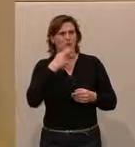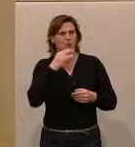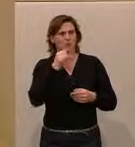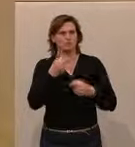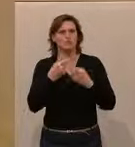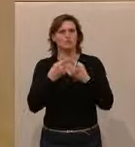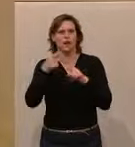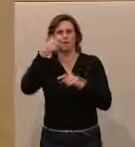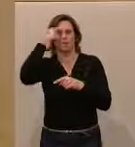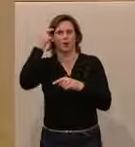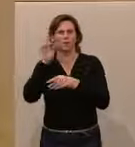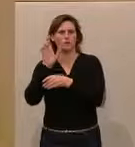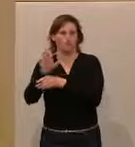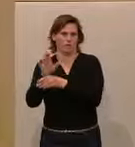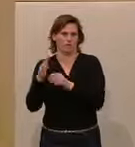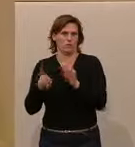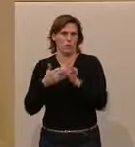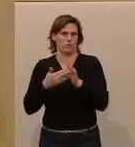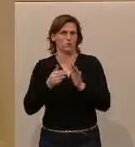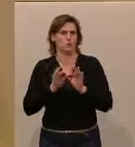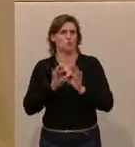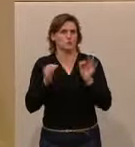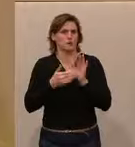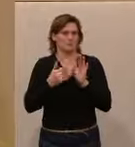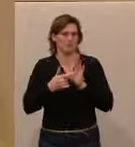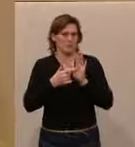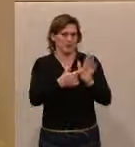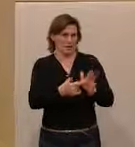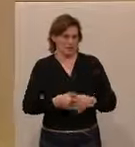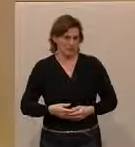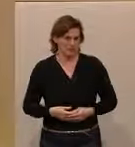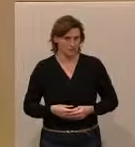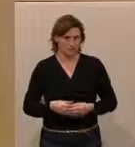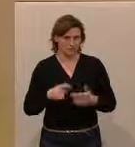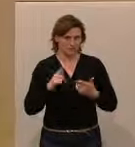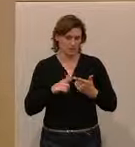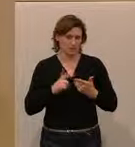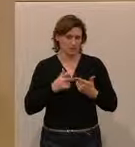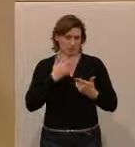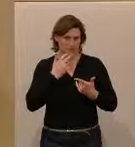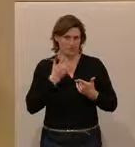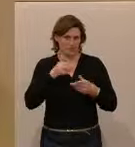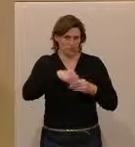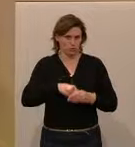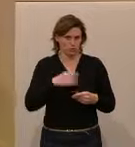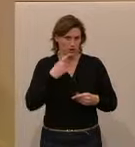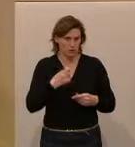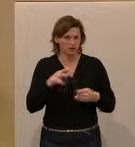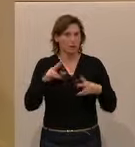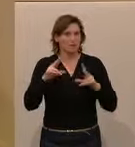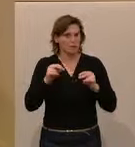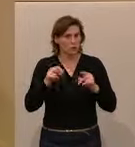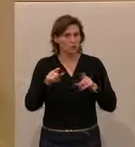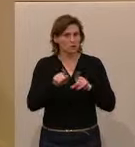Lehrbeispiele erteilen, man soll ein besseres Beispiel abgeben. Das wäre das Nächste, was ich einbringen möchte. Das bedeutet